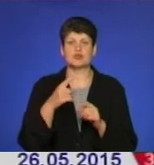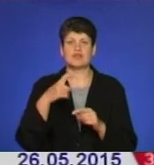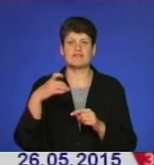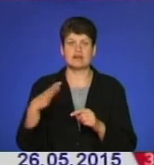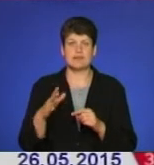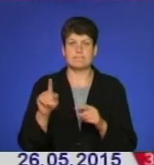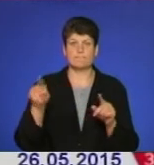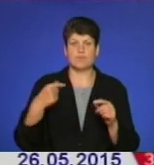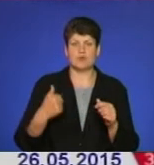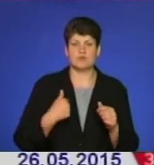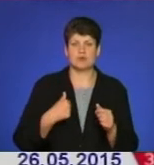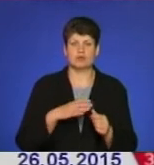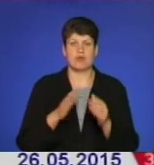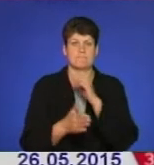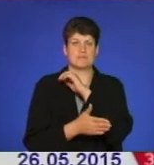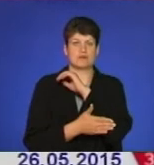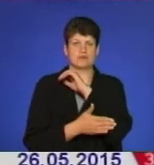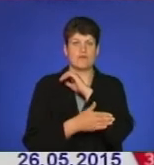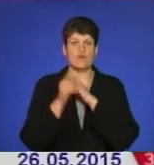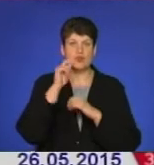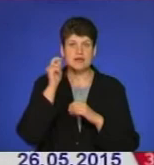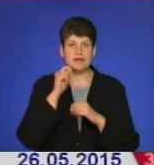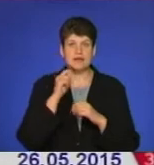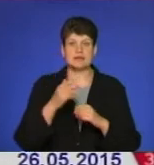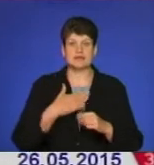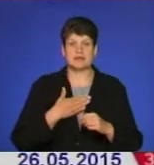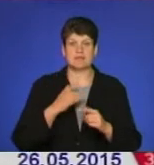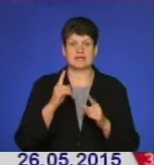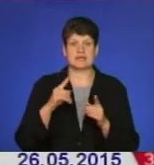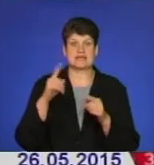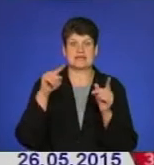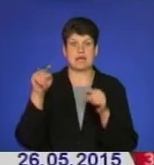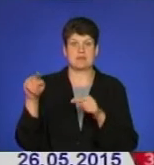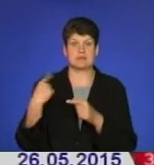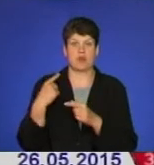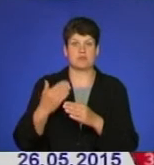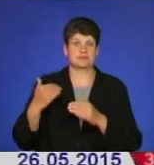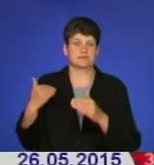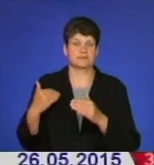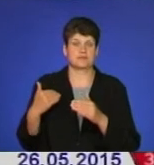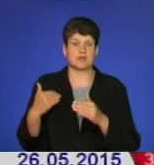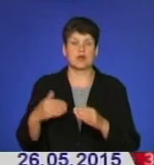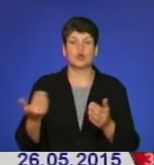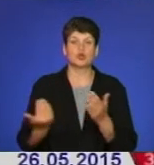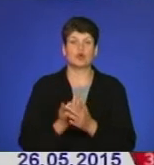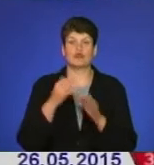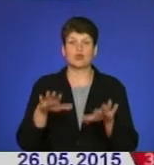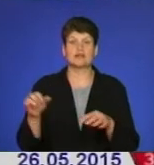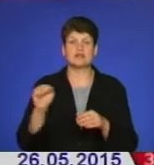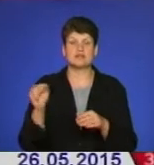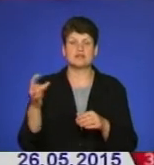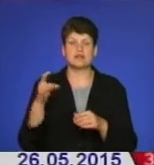знаходилася передостатньою в Україні, а за нами тільки Закарпатська область. Новий голова Теребовлянської районної